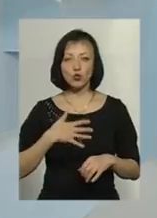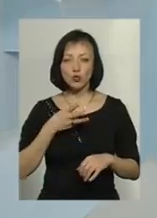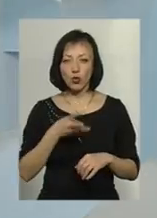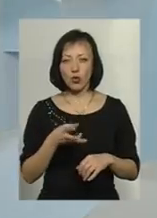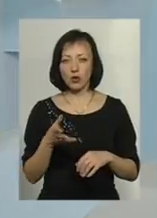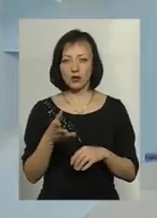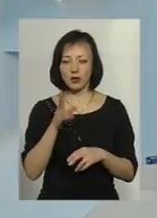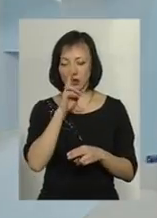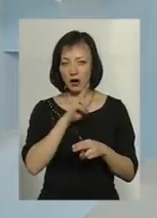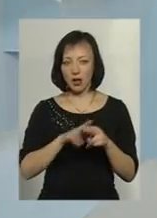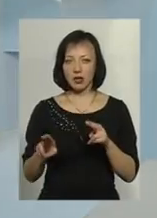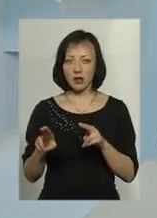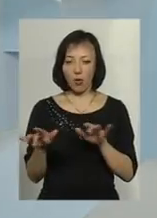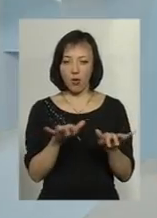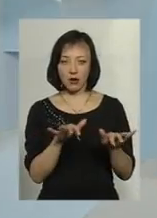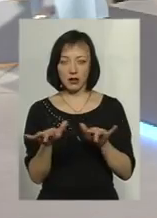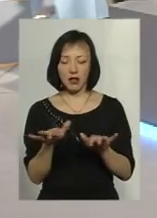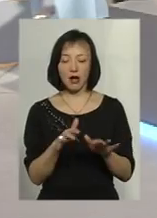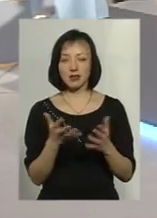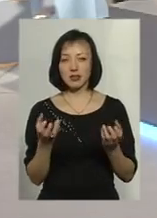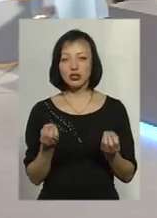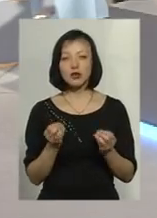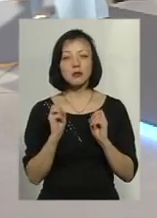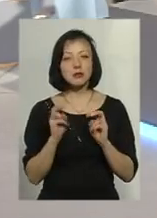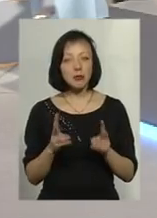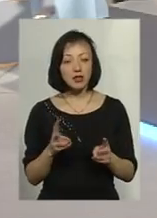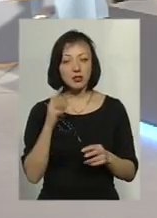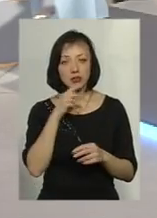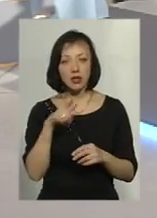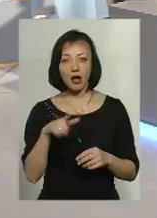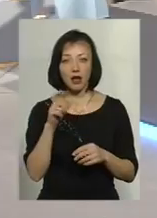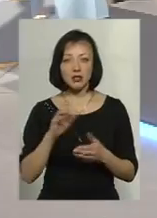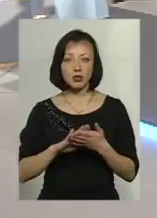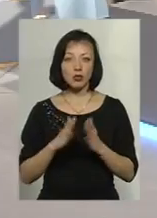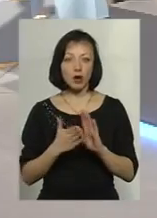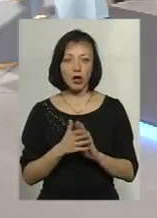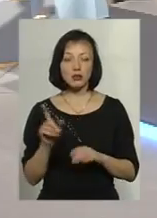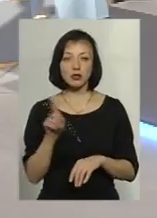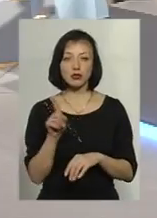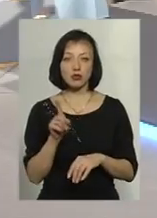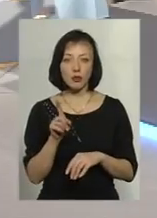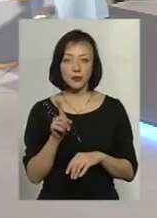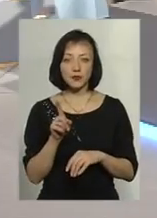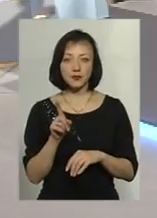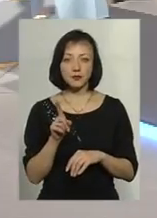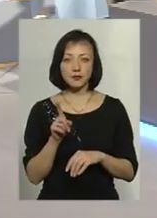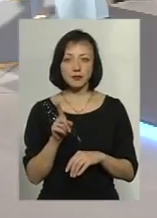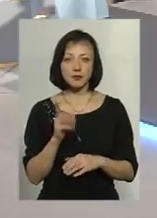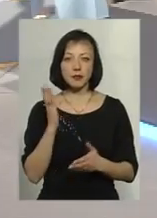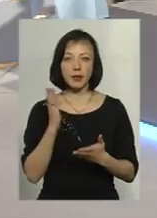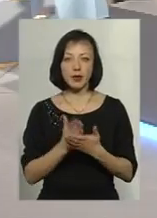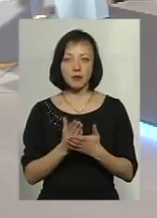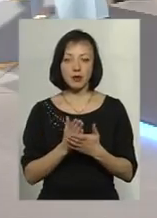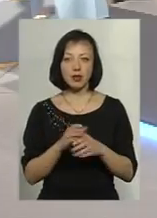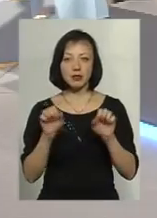втрата координації і так далі. Ще дуже небезпечна для дичатного газу та ситуація, що він має здатість